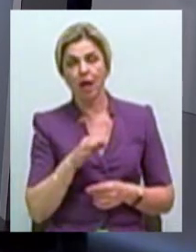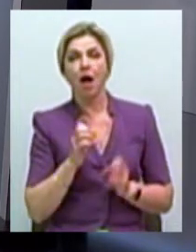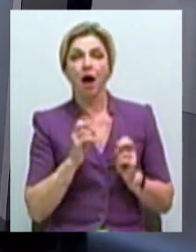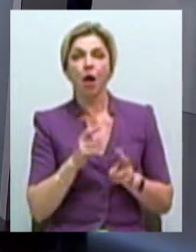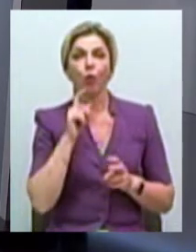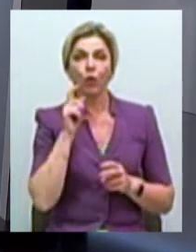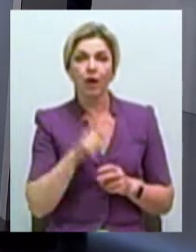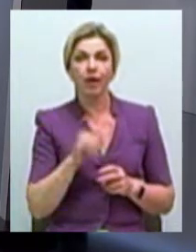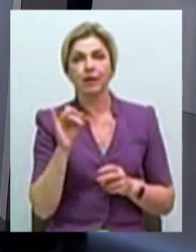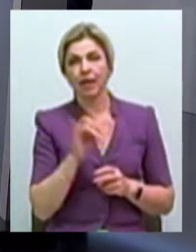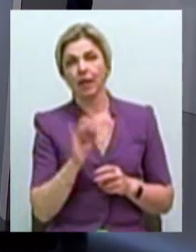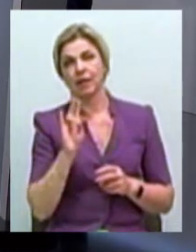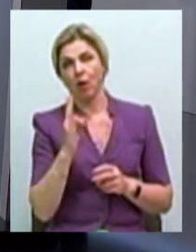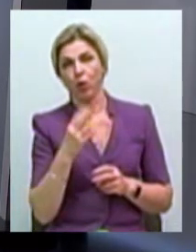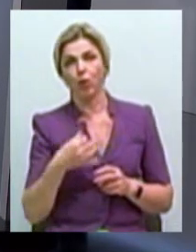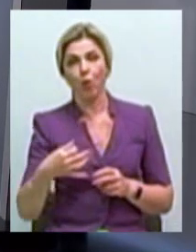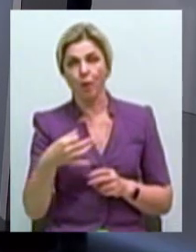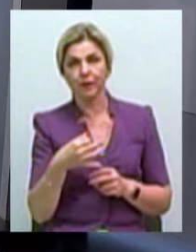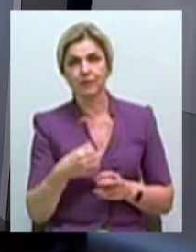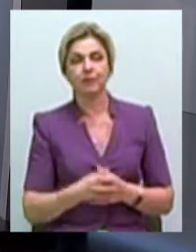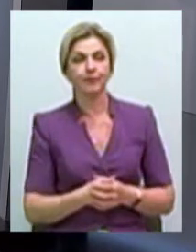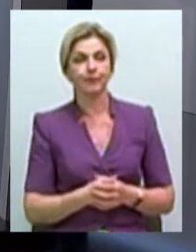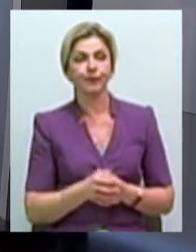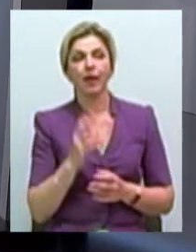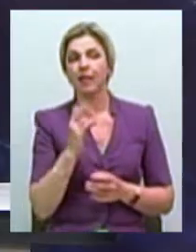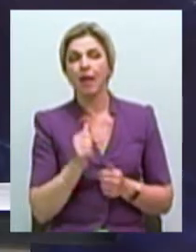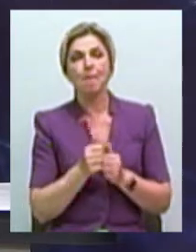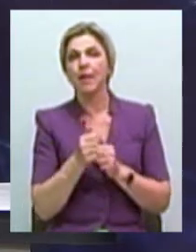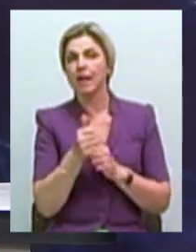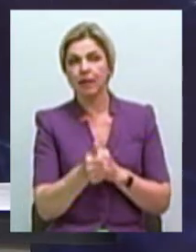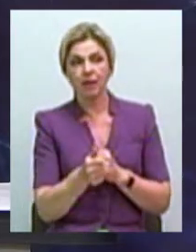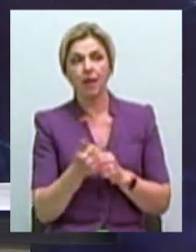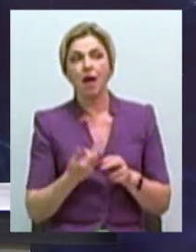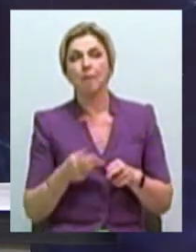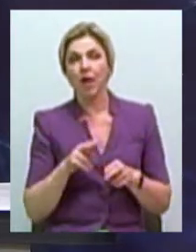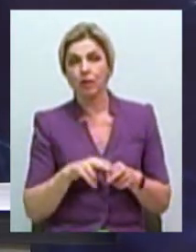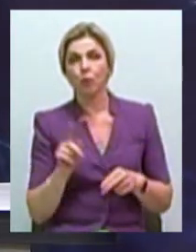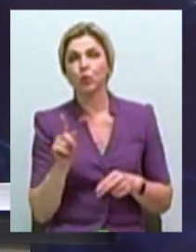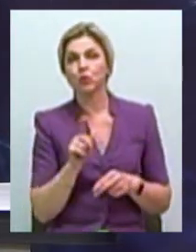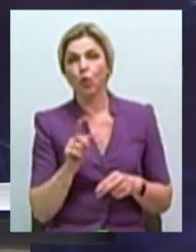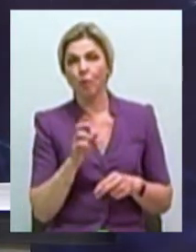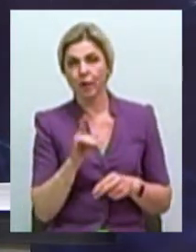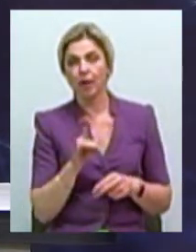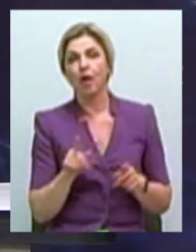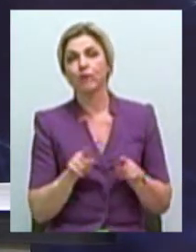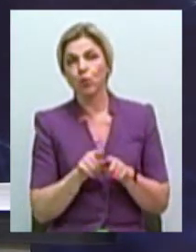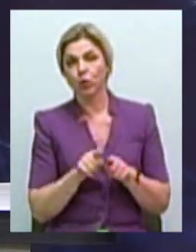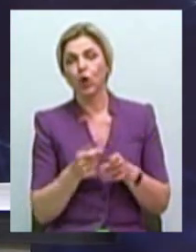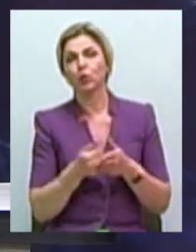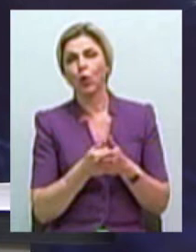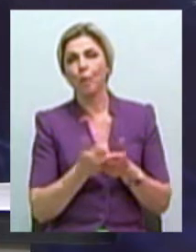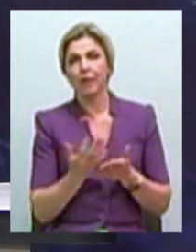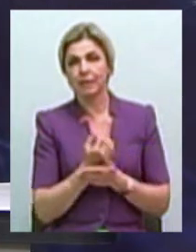і Ніколаївська область, ми не впереди. Тому для того, щоб все-таки добиться цієї